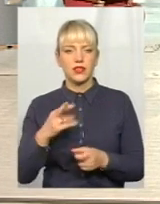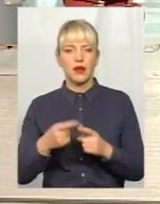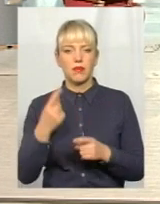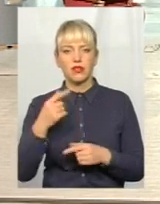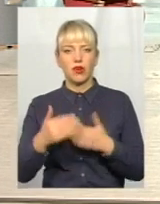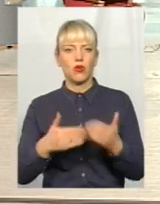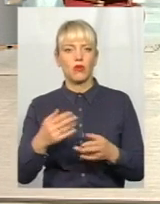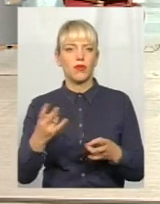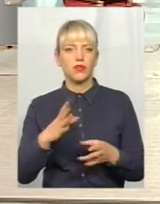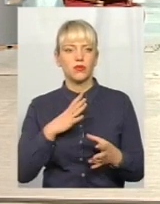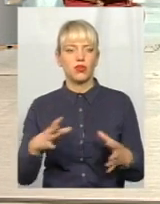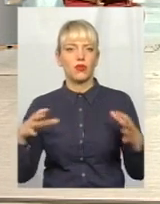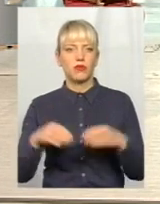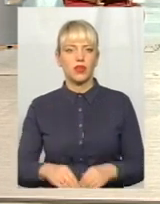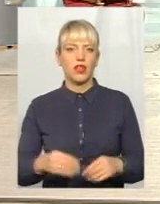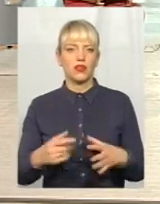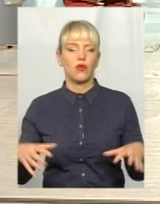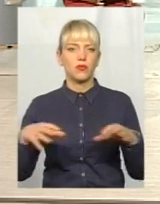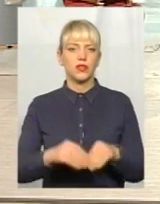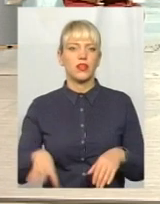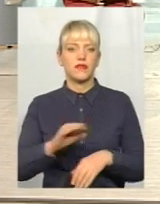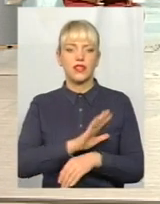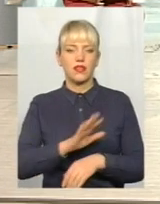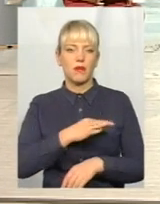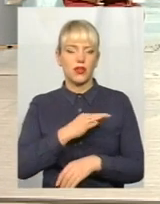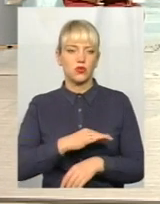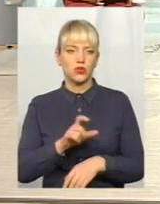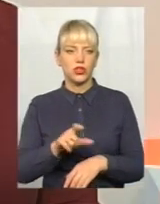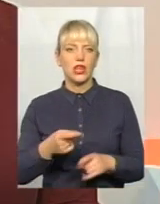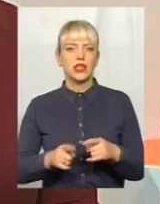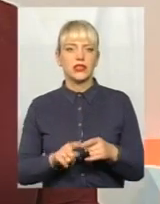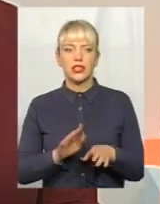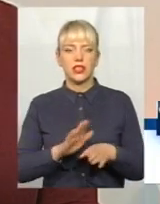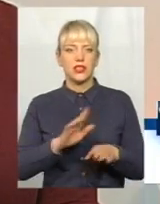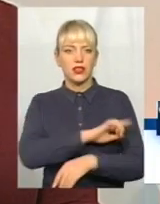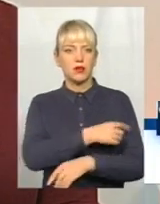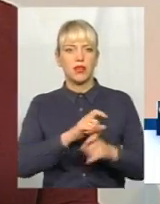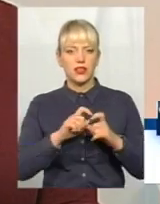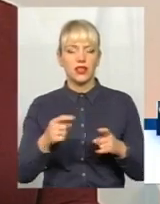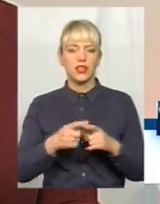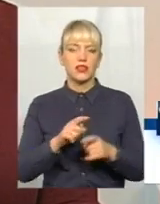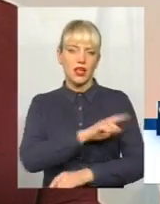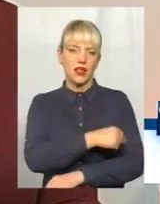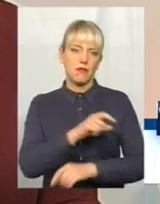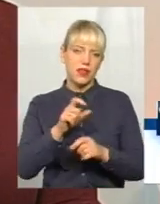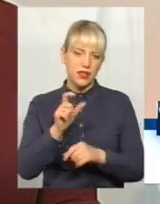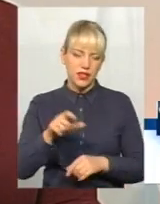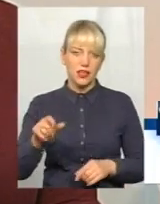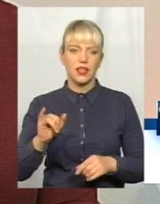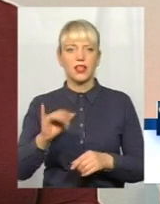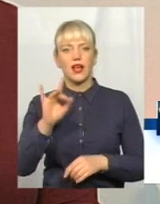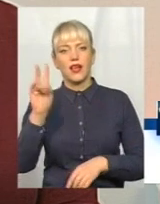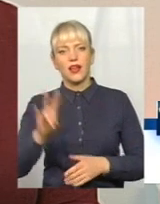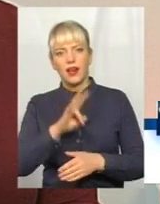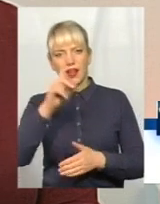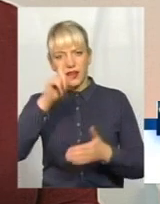кроком має бути об'єднання. Об'єднання всіх небайдужих. Це не тільки медиків. Це і медики, це і релігійні діячі,